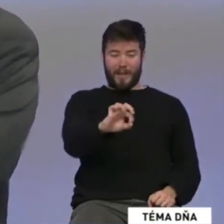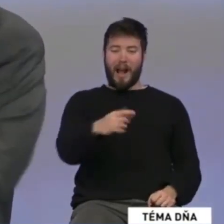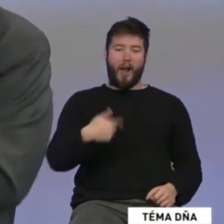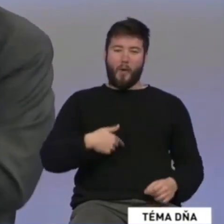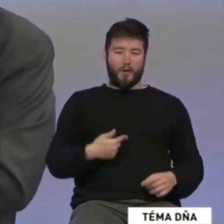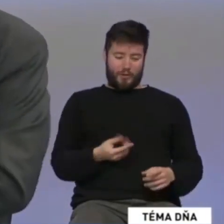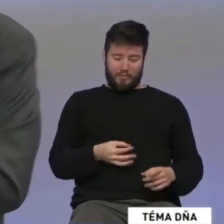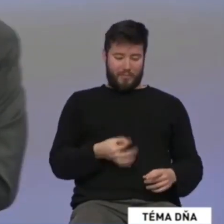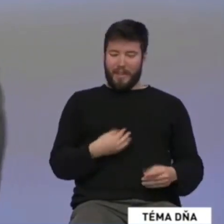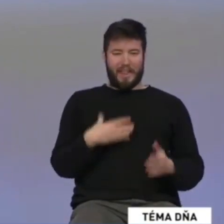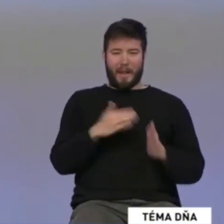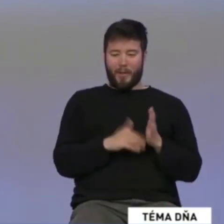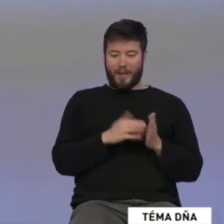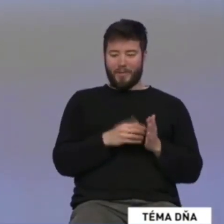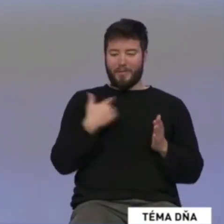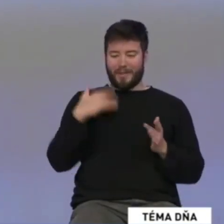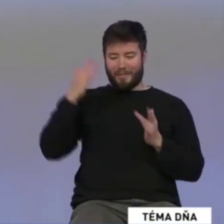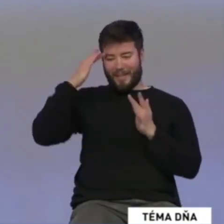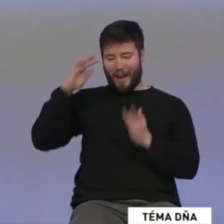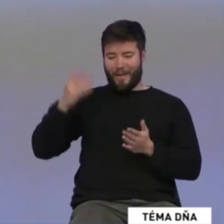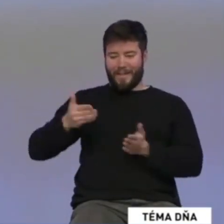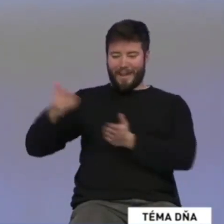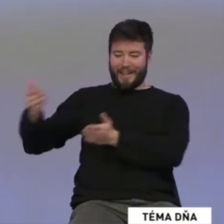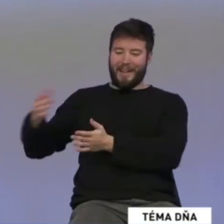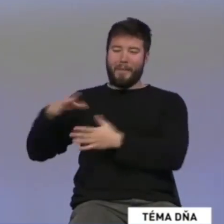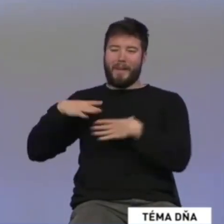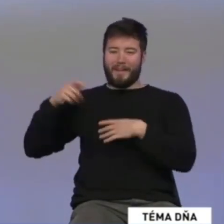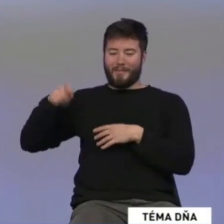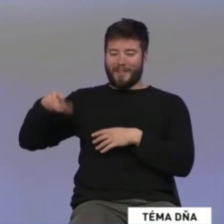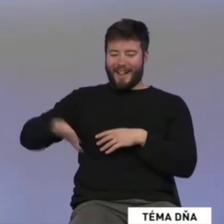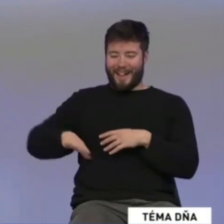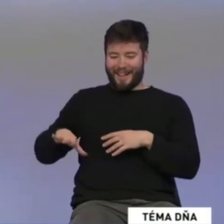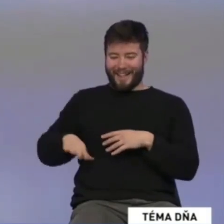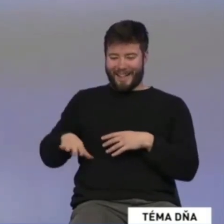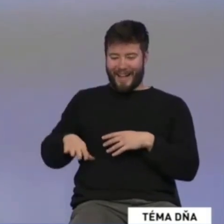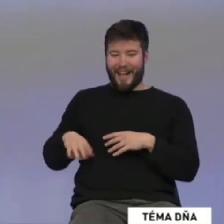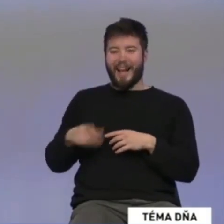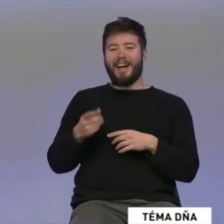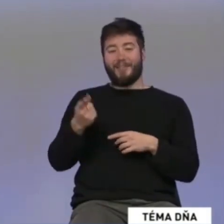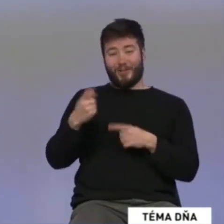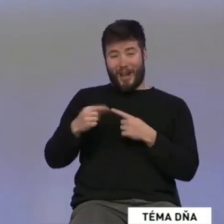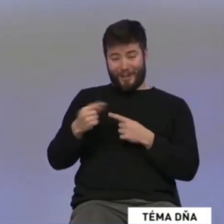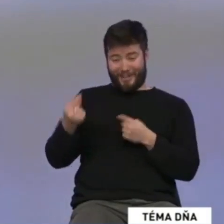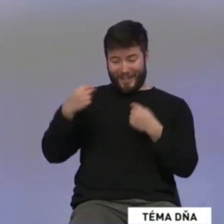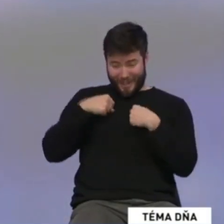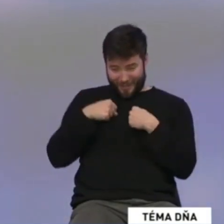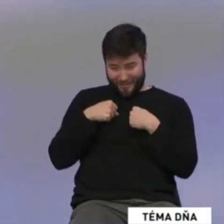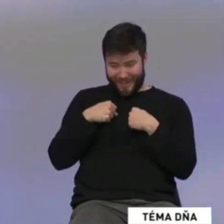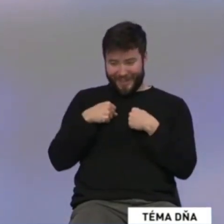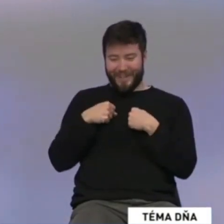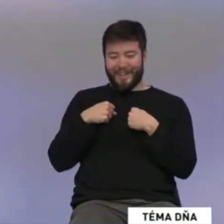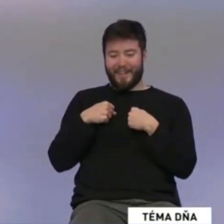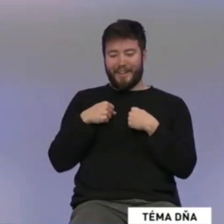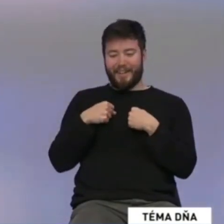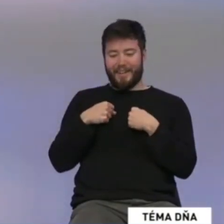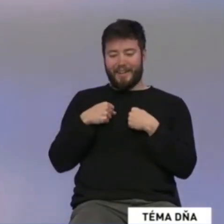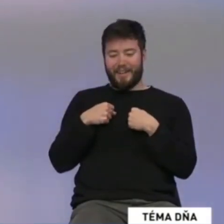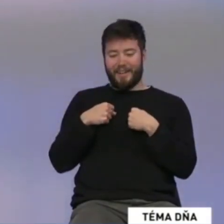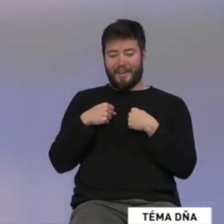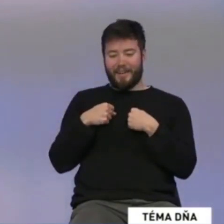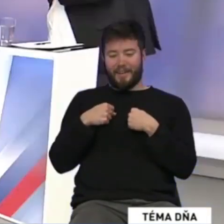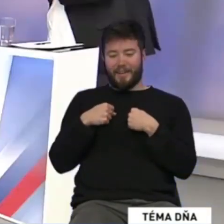nepotrebujem, tak ho chcem venovať pani poslankyne, aby mala pamiať, že si dobre vystrelila so mňa. A neviem, či sa mi to